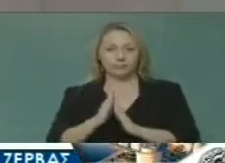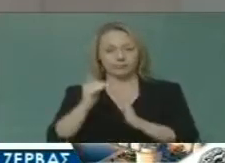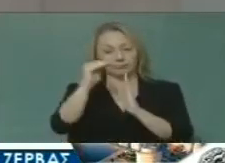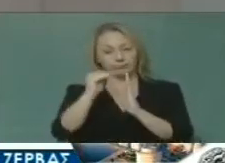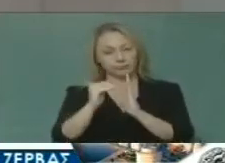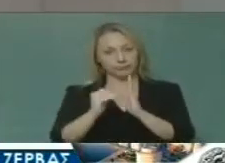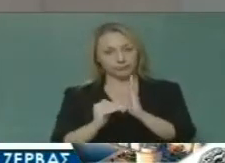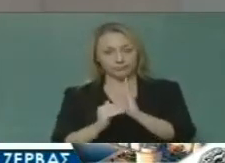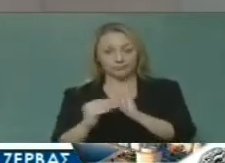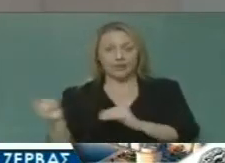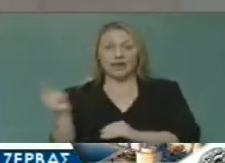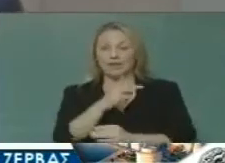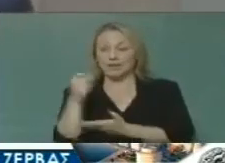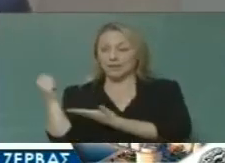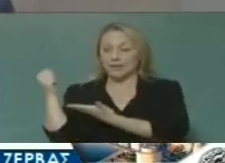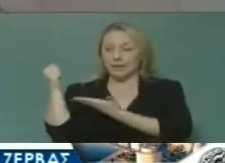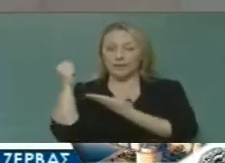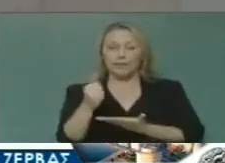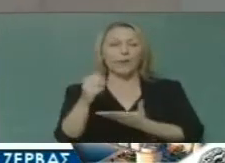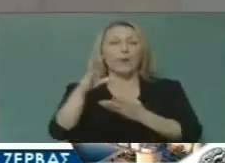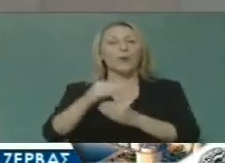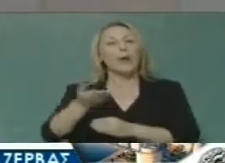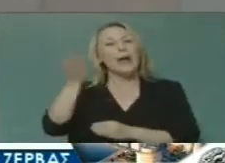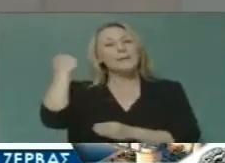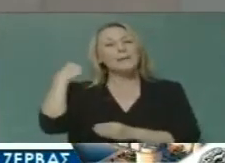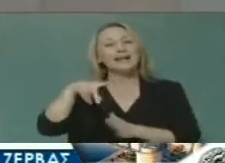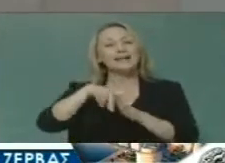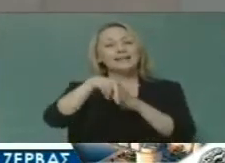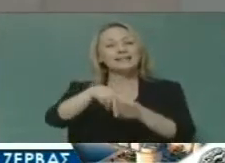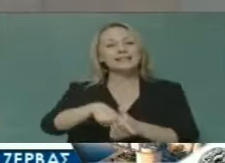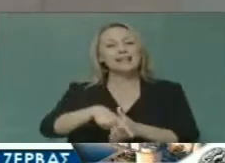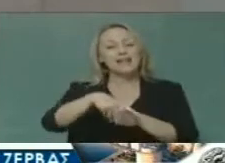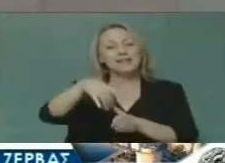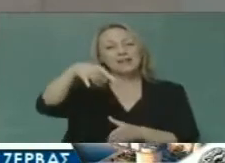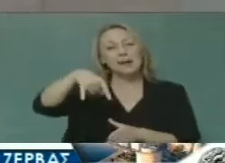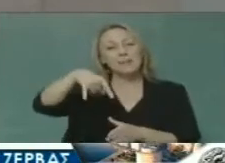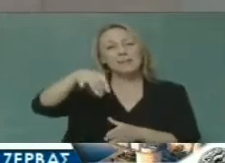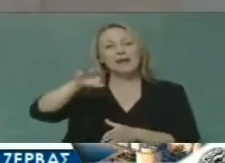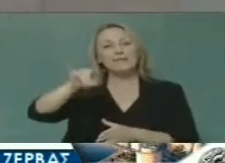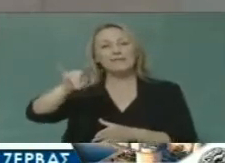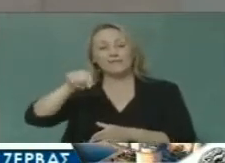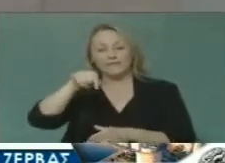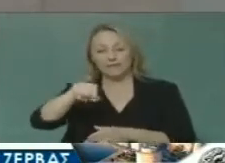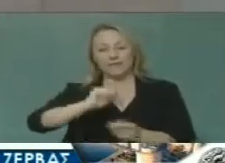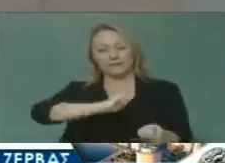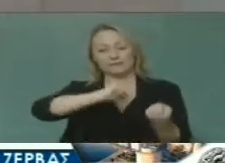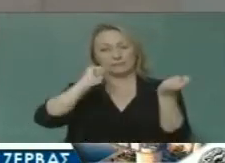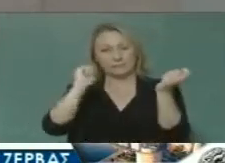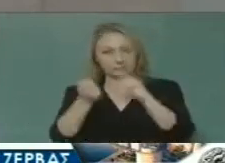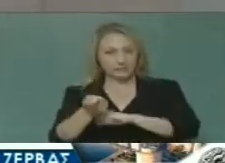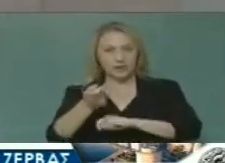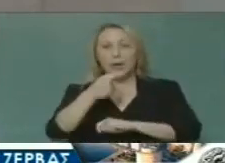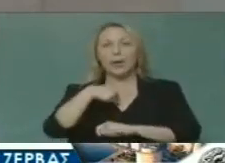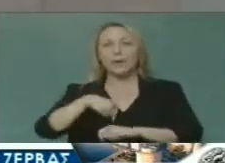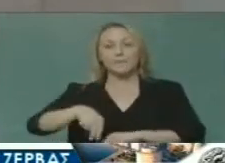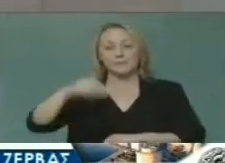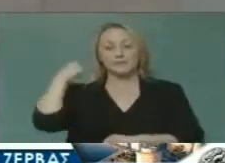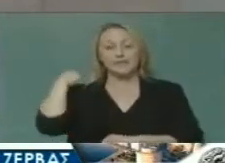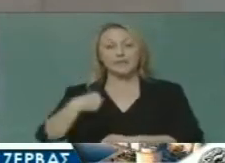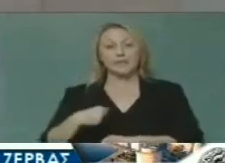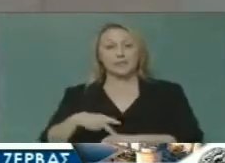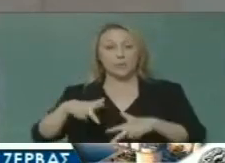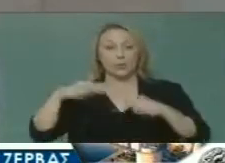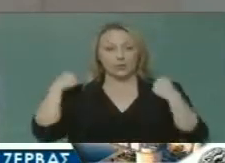Εξασφάλιση χρηματοδότηση του έργου ανάπλασης των πρώην στάβλων του Παπάφη μέσω ένταξης στο πρόγραμμα δημοσίων επενδύσεων.